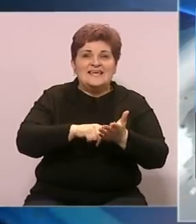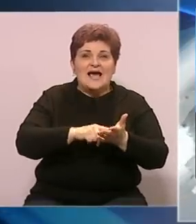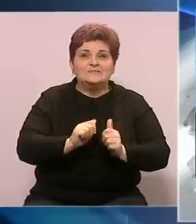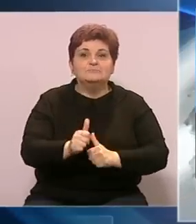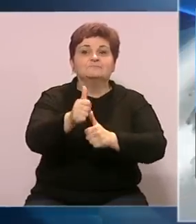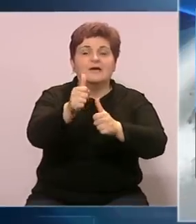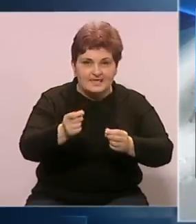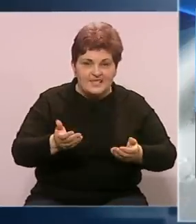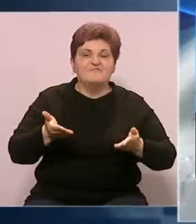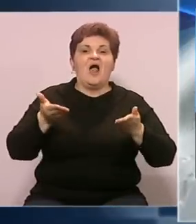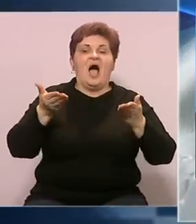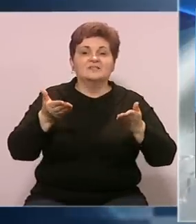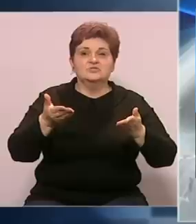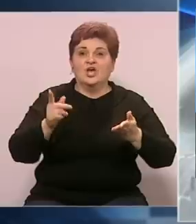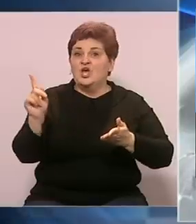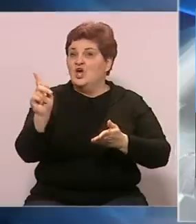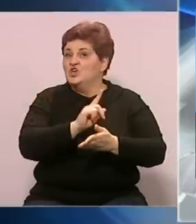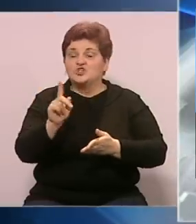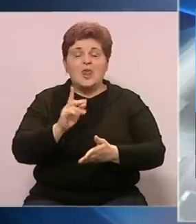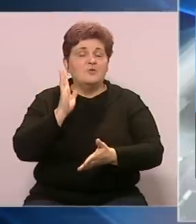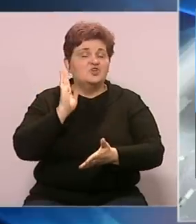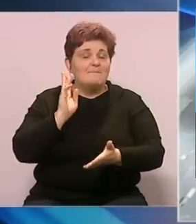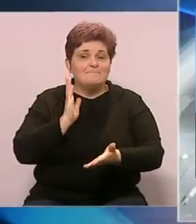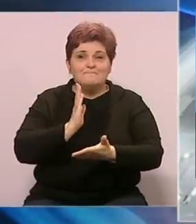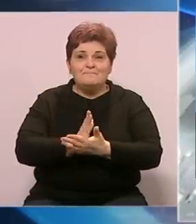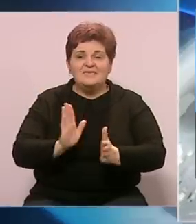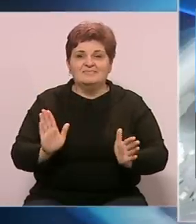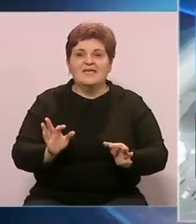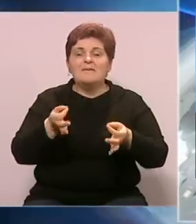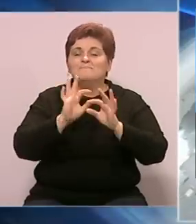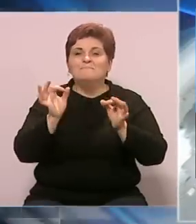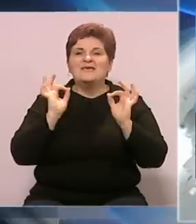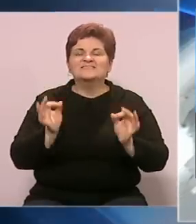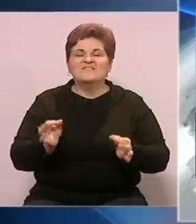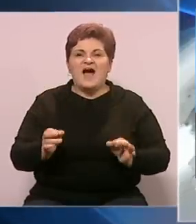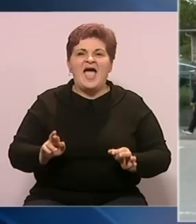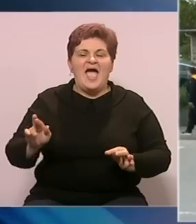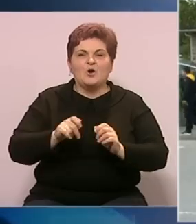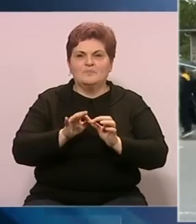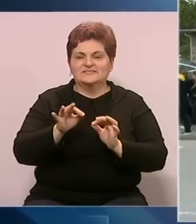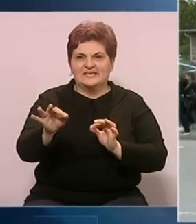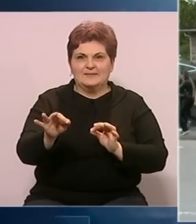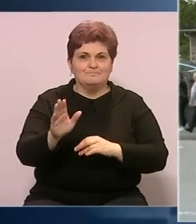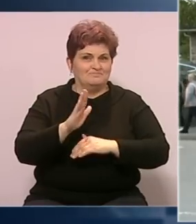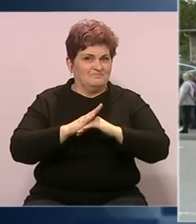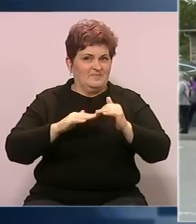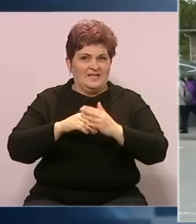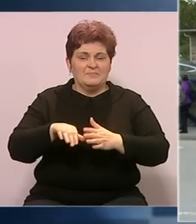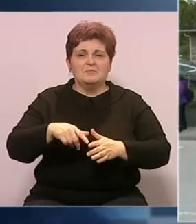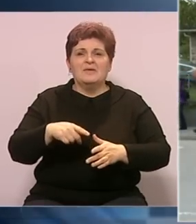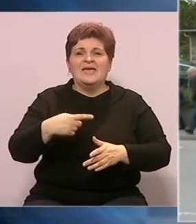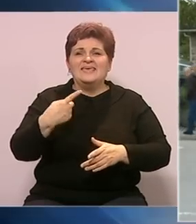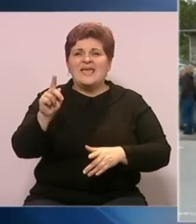inflaciju, što ne može da se desi bez kvalitetnih ekonomskih mira. Nezadovoljne isplaćenom